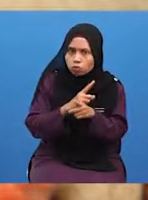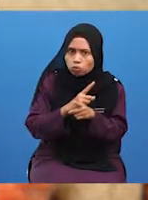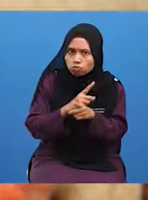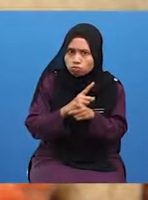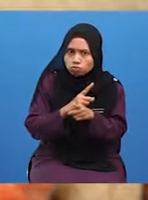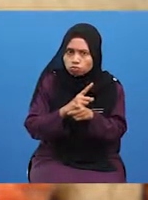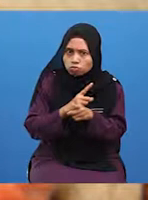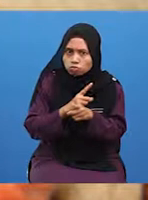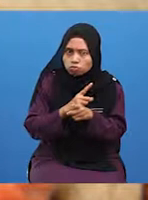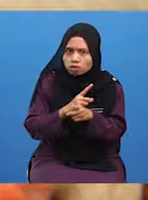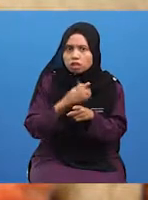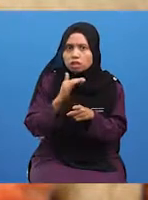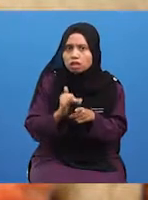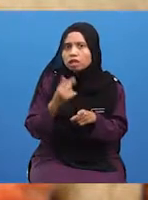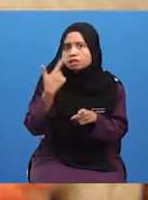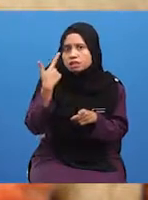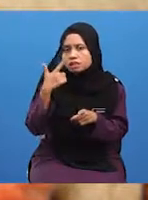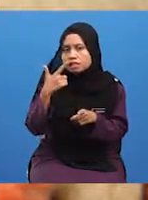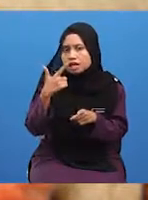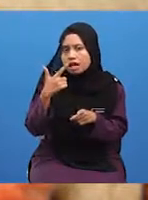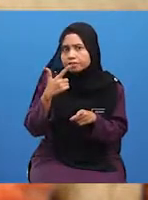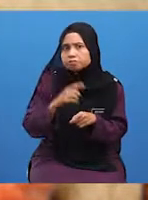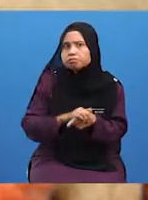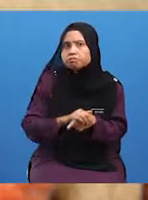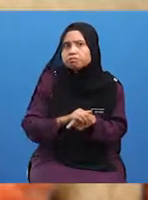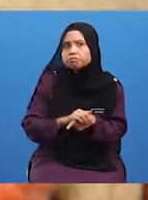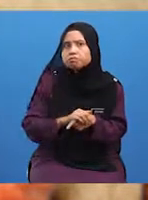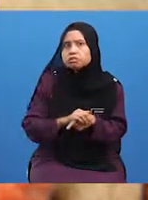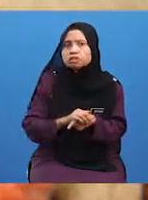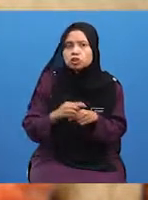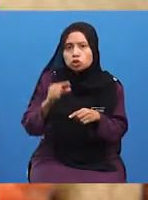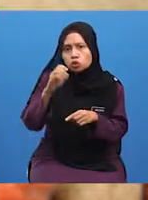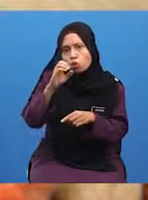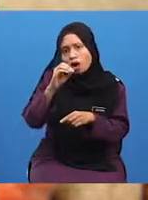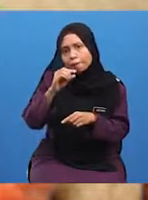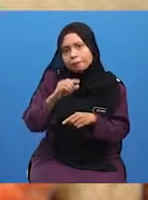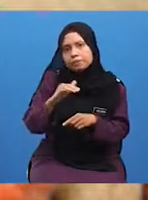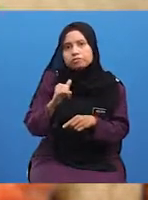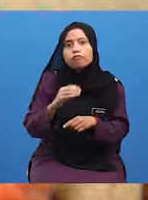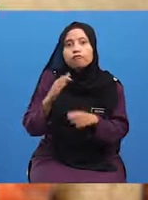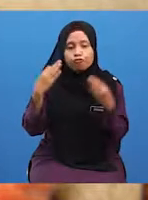terhadap perkara yang dilihat mengenai geografi fizikal.